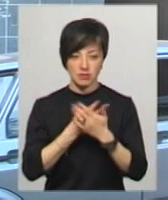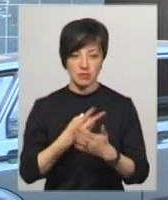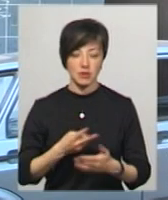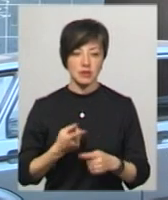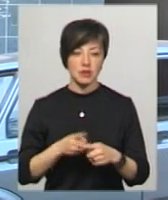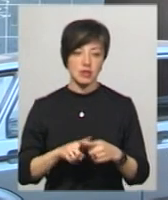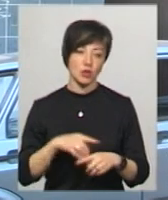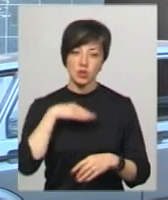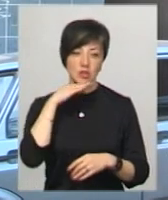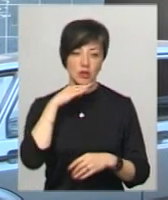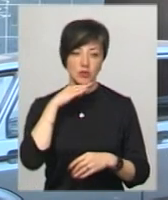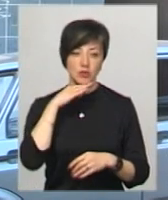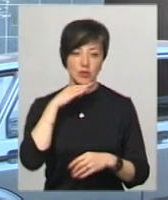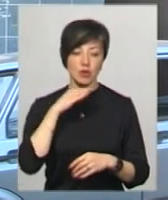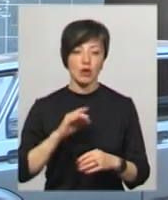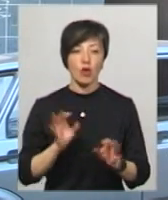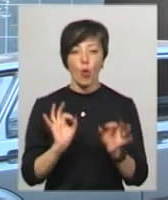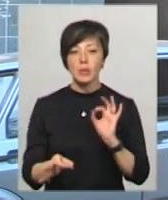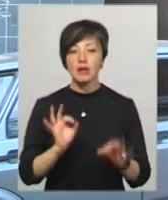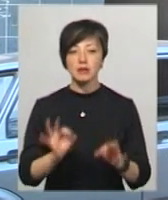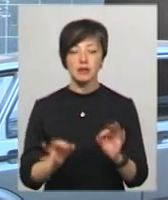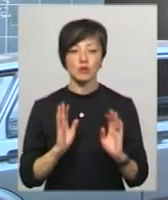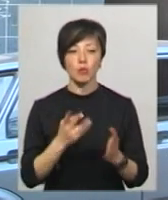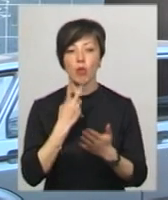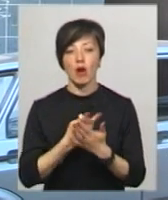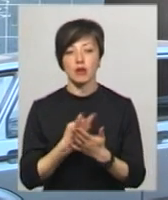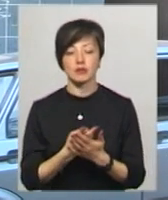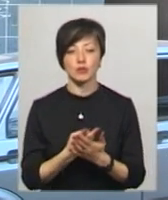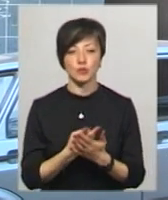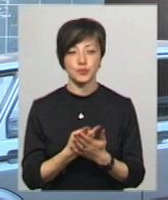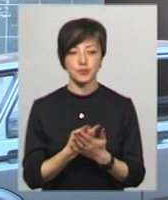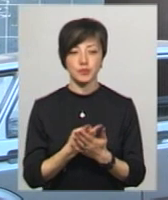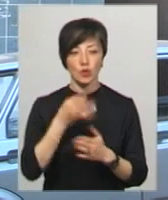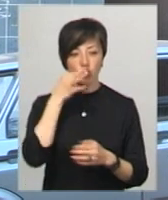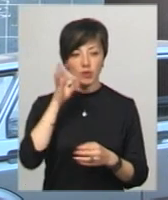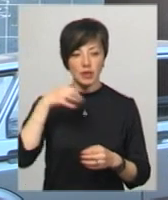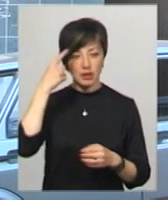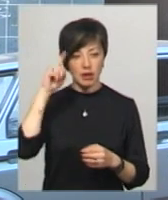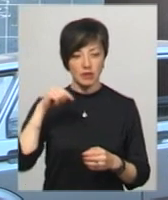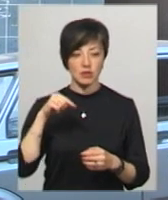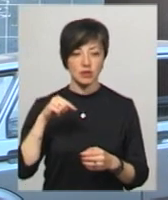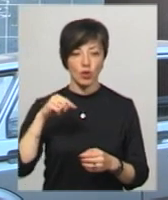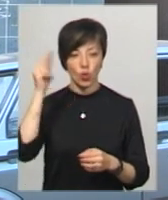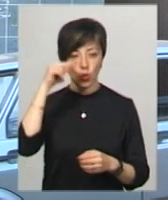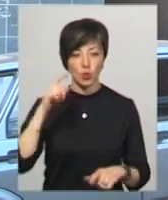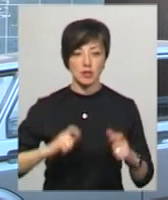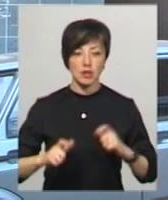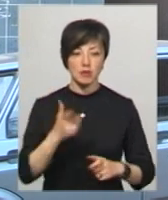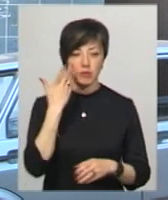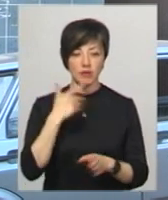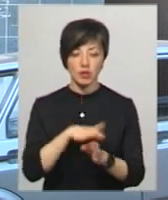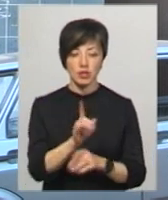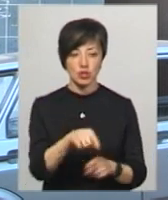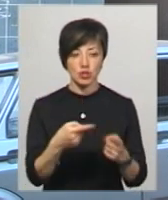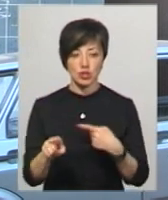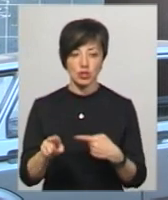обзору. Це буде достатньо об'єктивно показано вміння і навички курсанта при виконанні